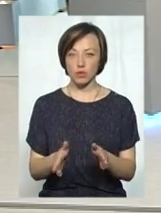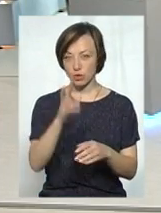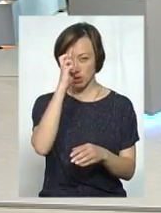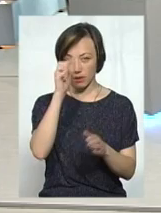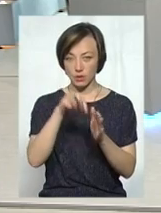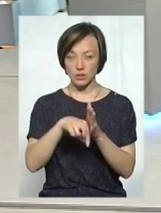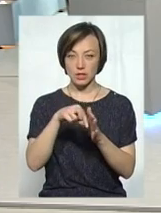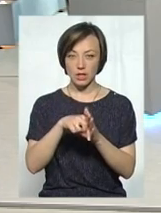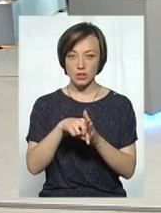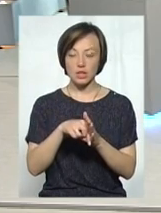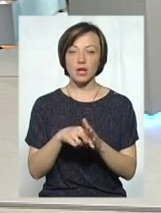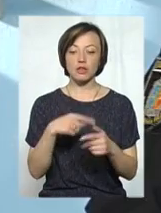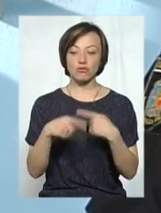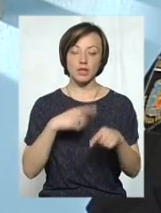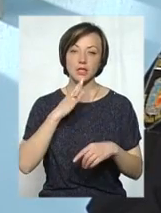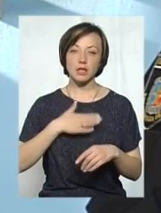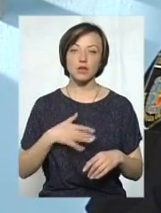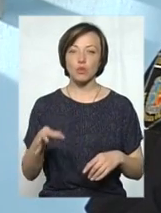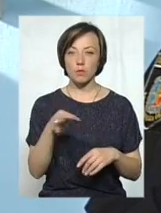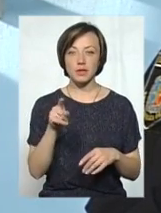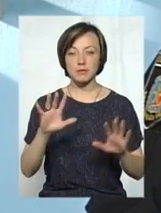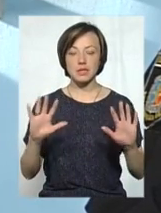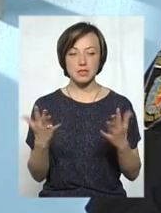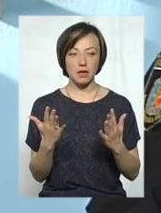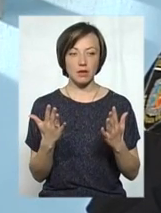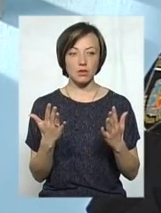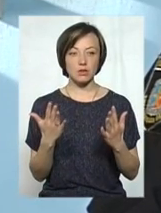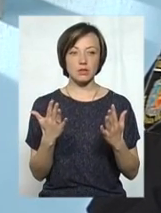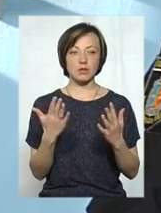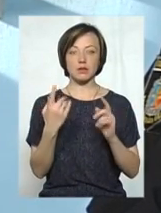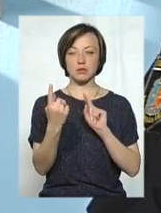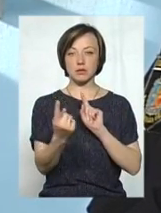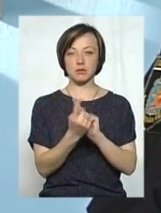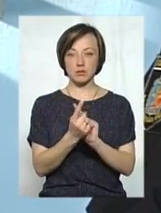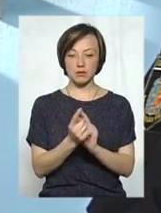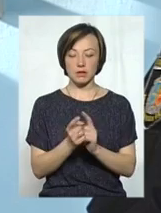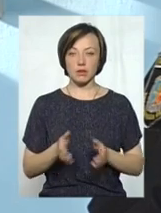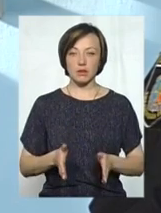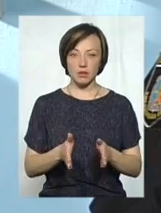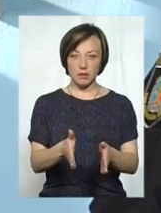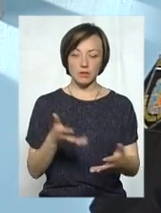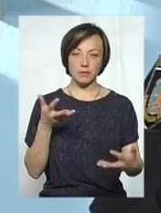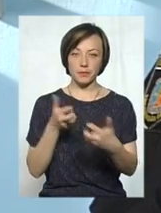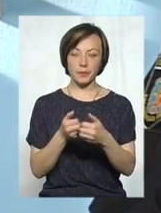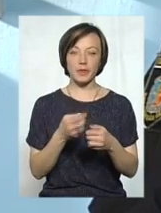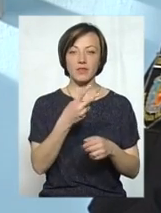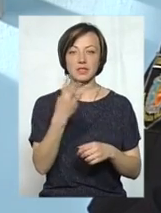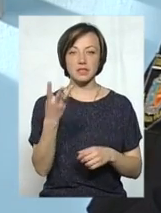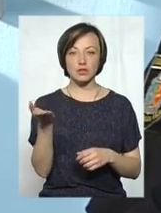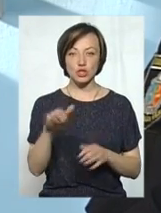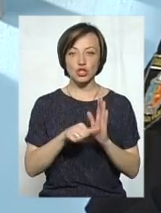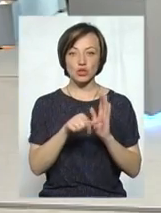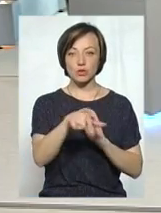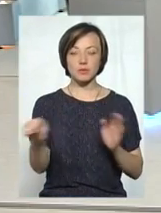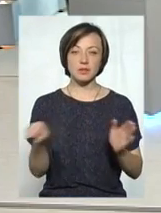значення, які проходять через нашу область. Там сталося виїзд на смугу зустрічного руху 23 дорожньо-транспортних пригоди, в яких 6 осіб